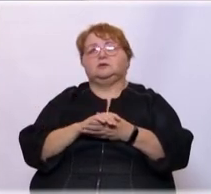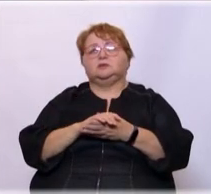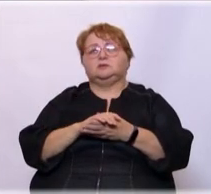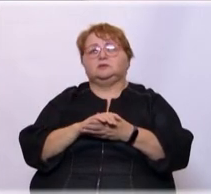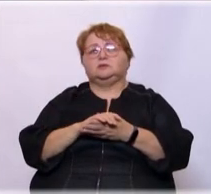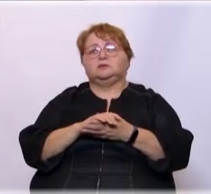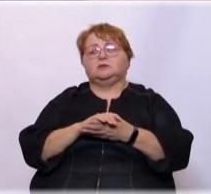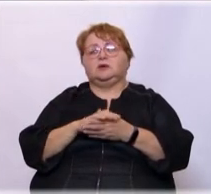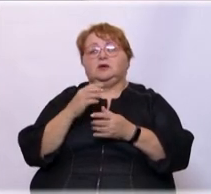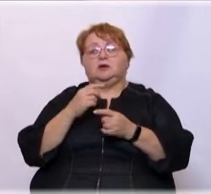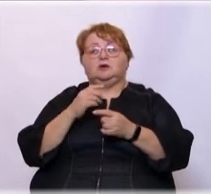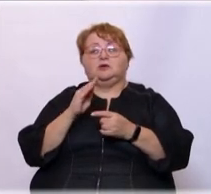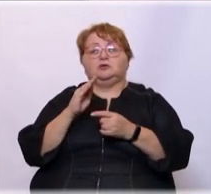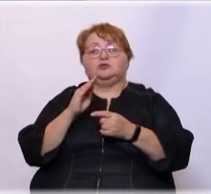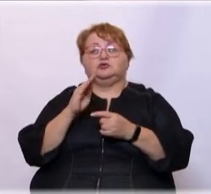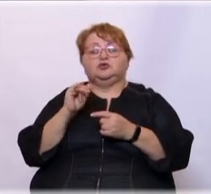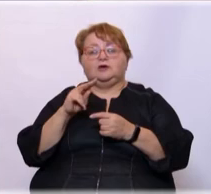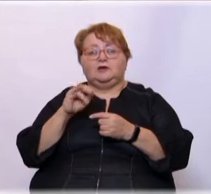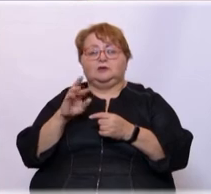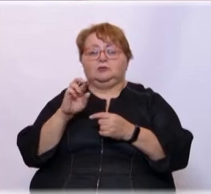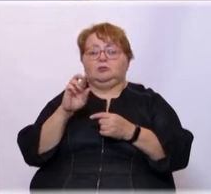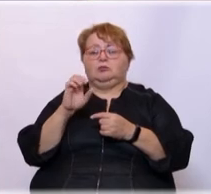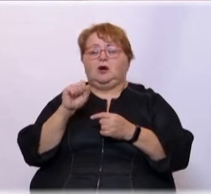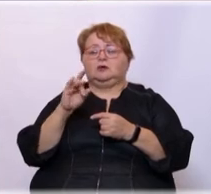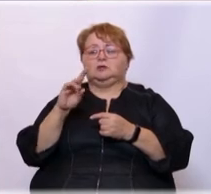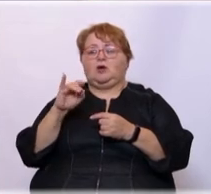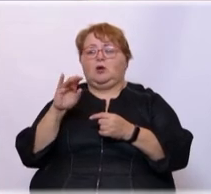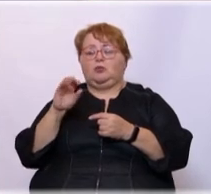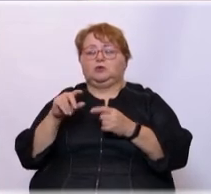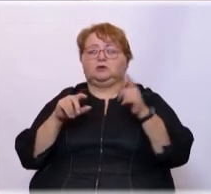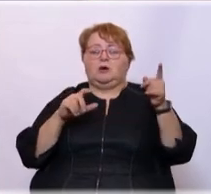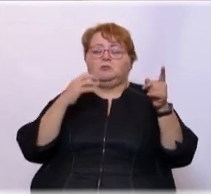тот самый Жилин, Барнаул, тот Махачкала,